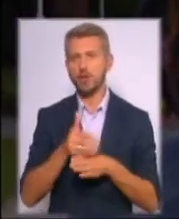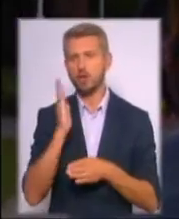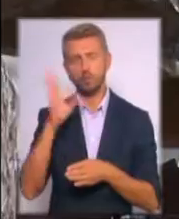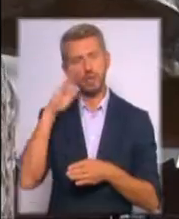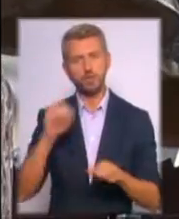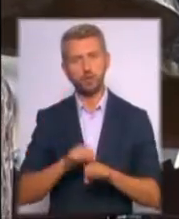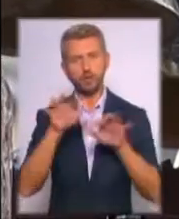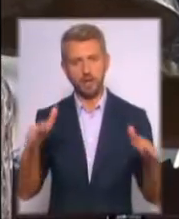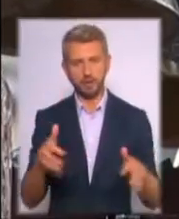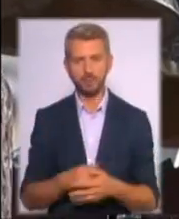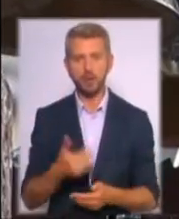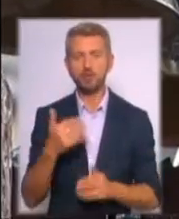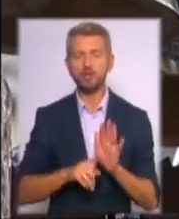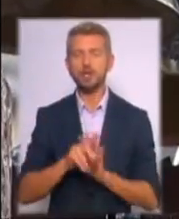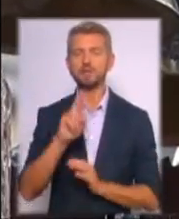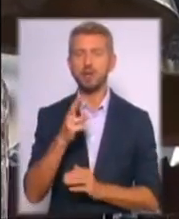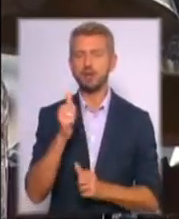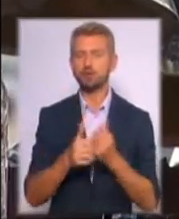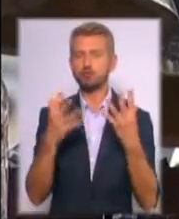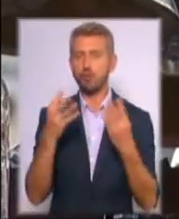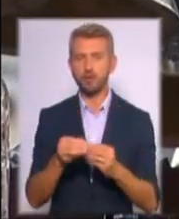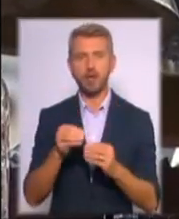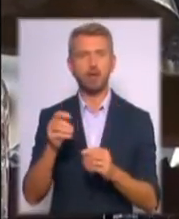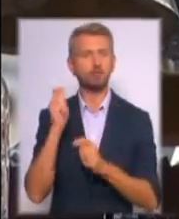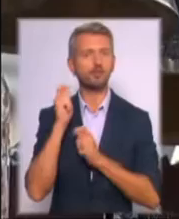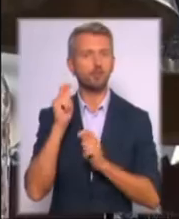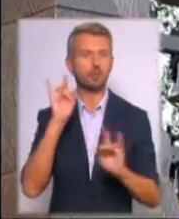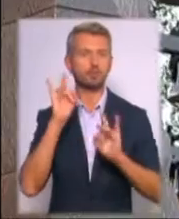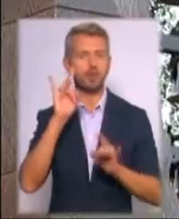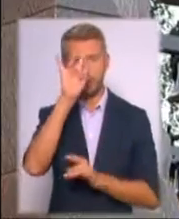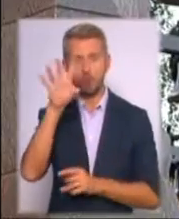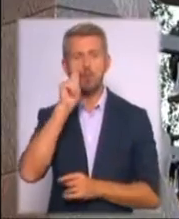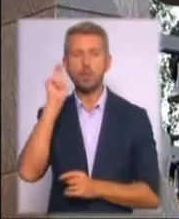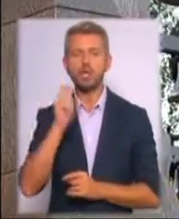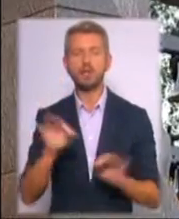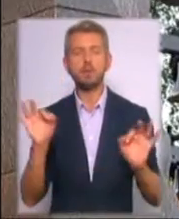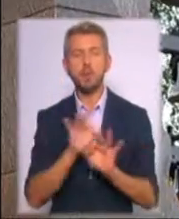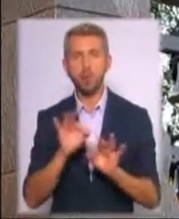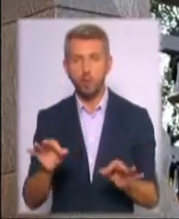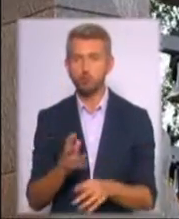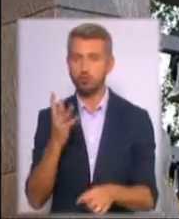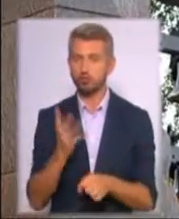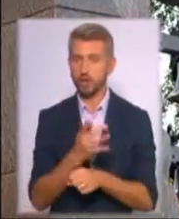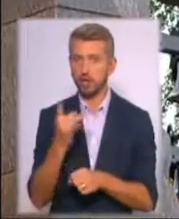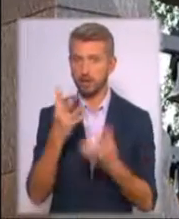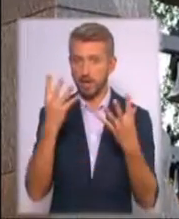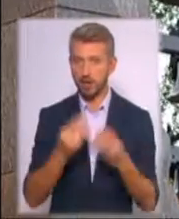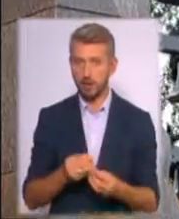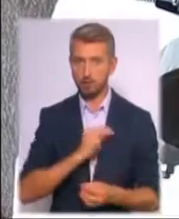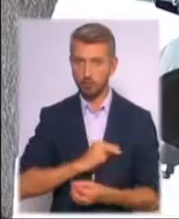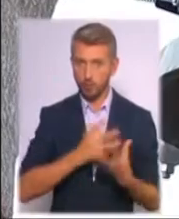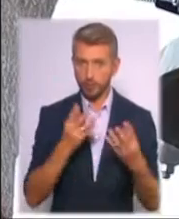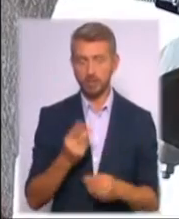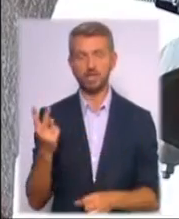красуватися. Уже з п'ятниці щодня дзвони виграватимуть відомими українськими мелодіями. Чотири рази на день побуднях і двічі на